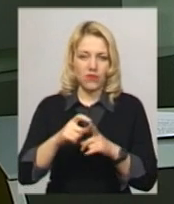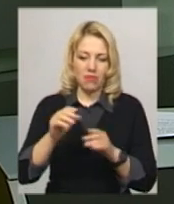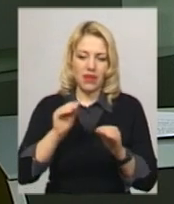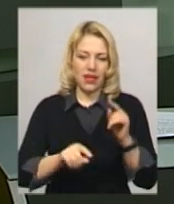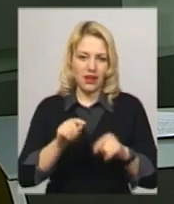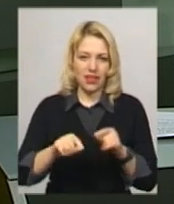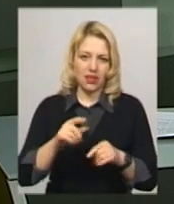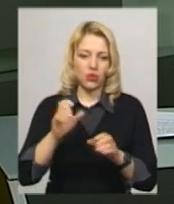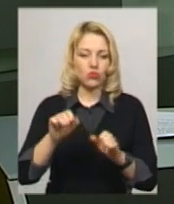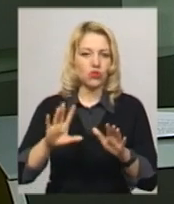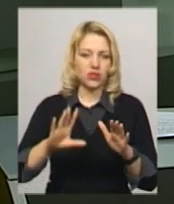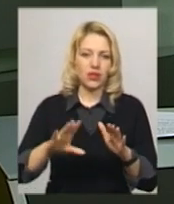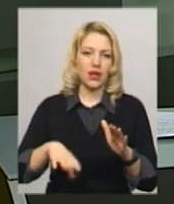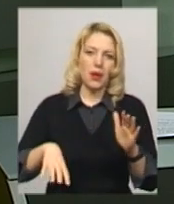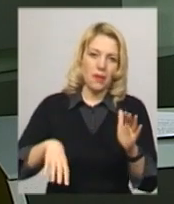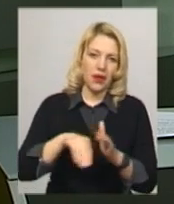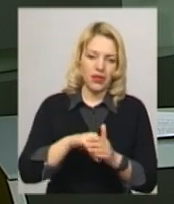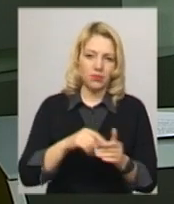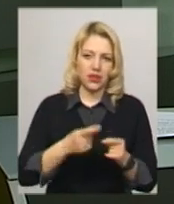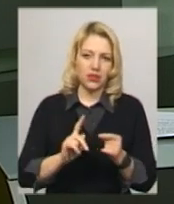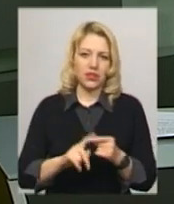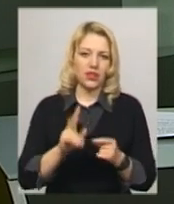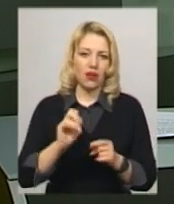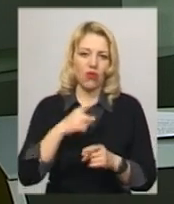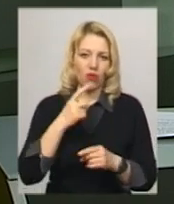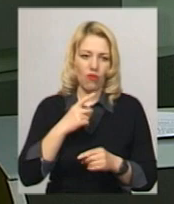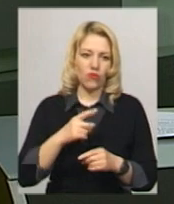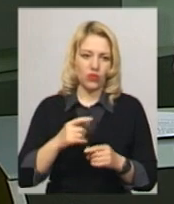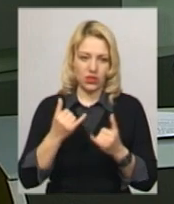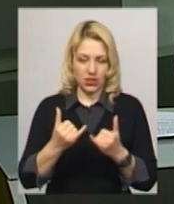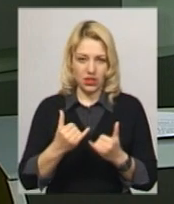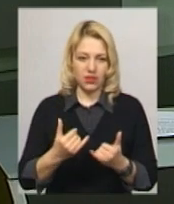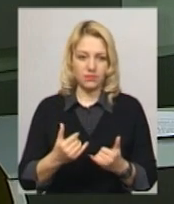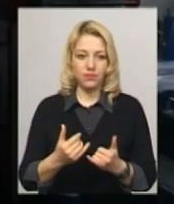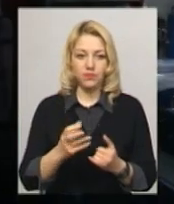можна тільки передплатити. Як ведеться сьогоднішнім працівникам районки – дивіться у сюжеті.